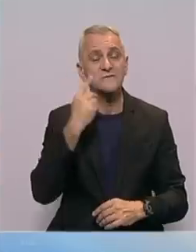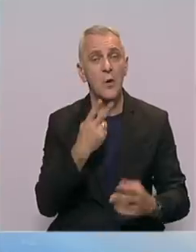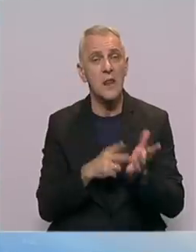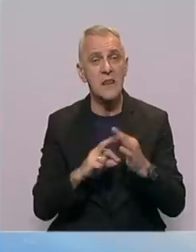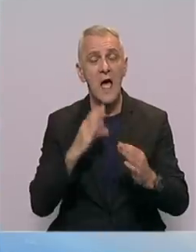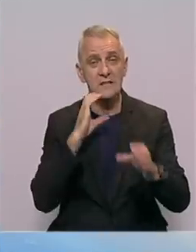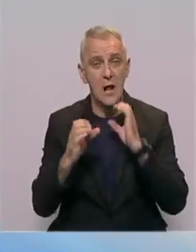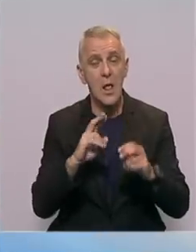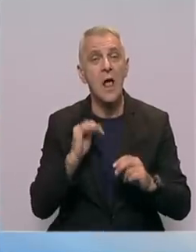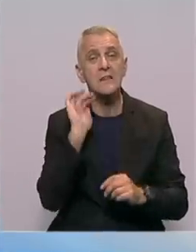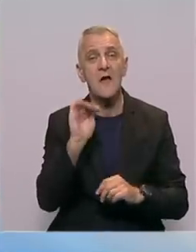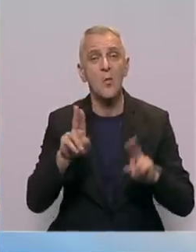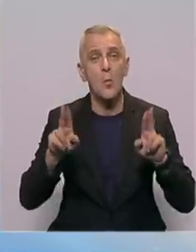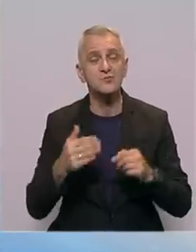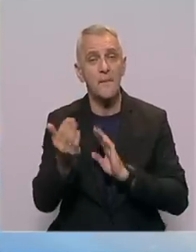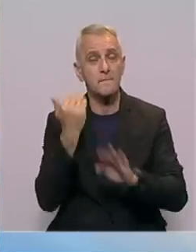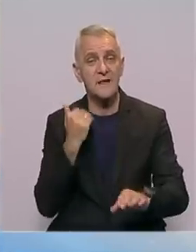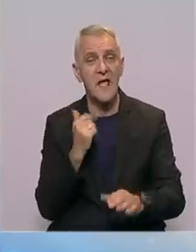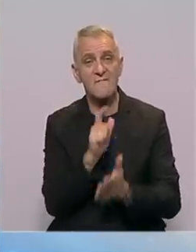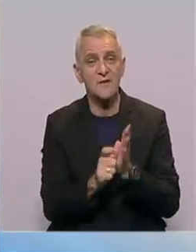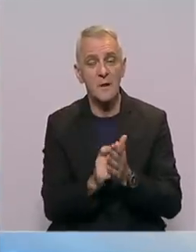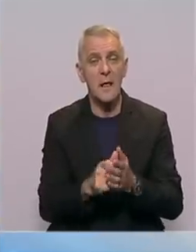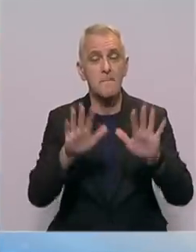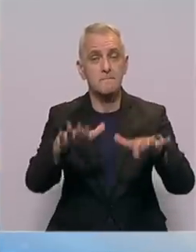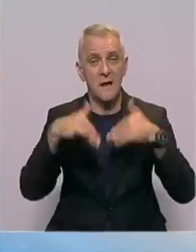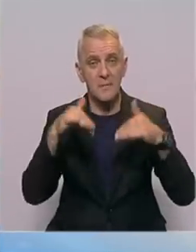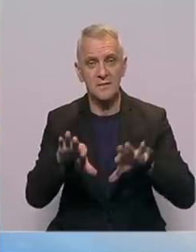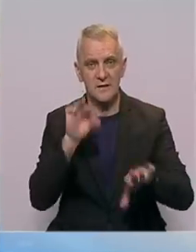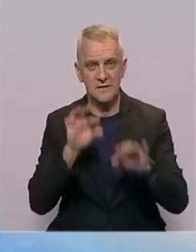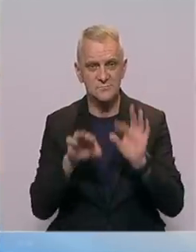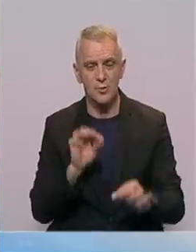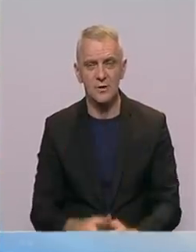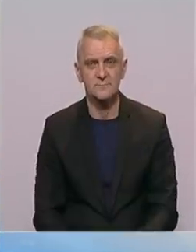dialog i najavio mogućnost prijevremenih parlamentarnih izbora.